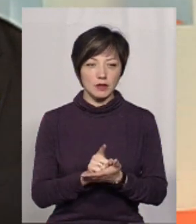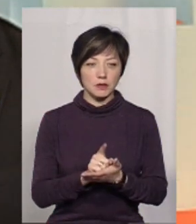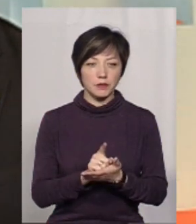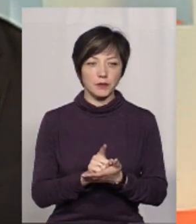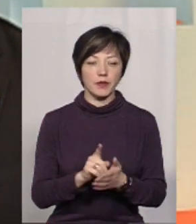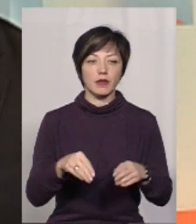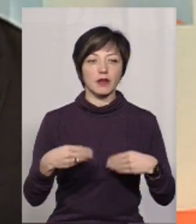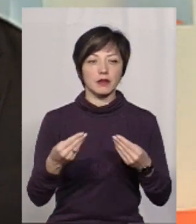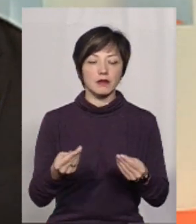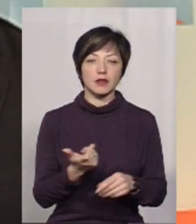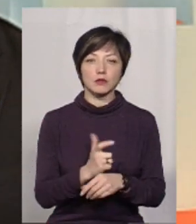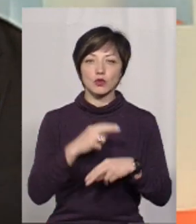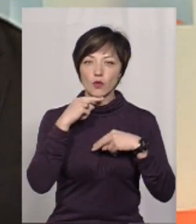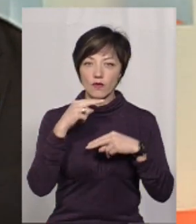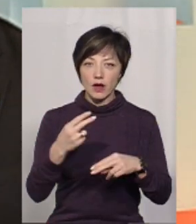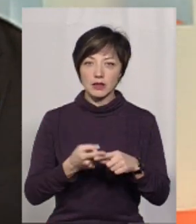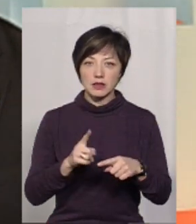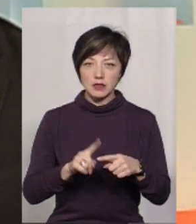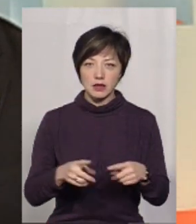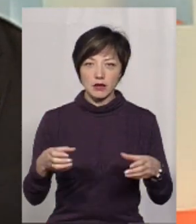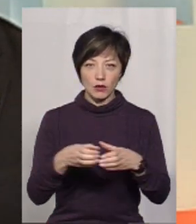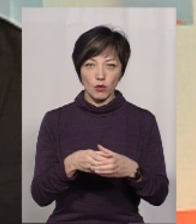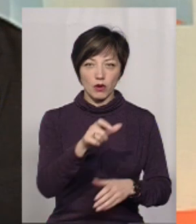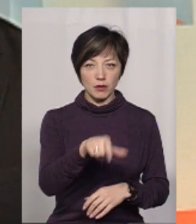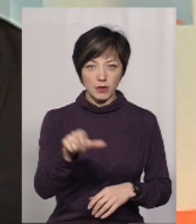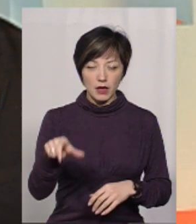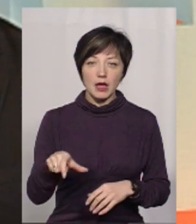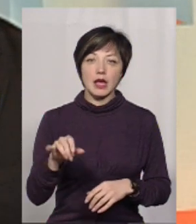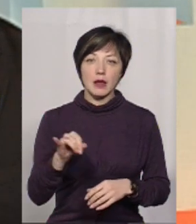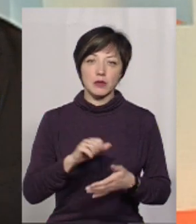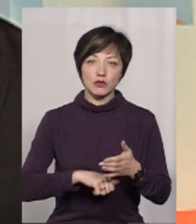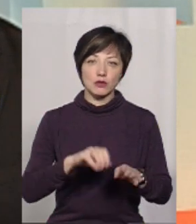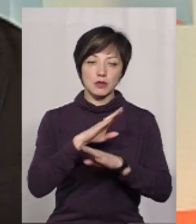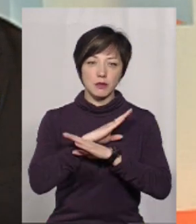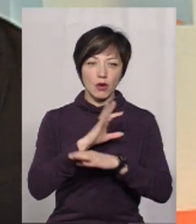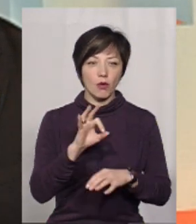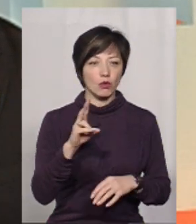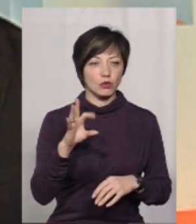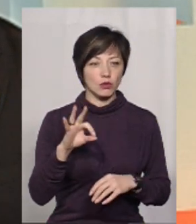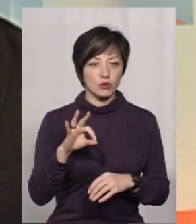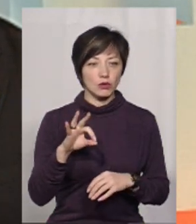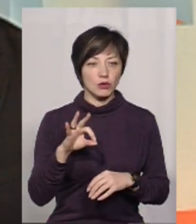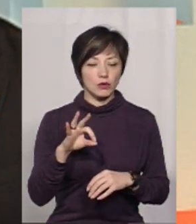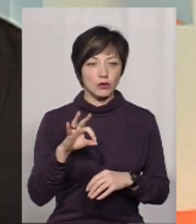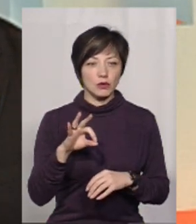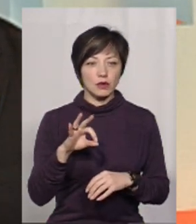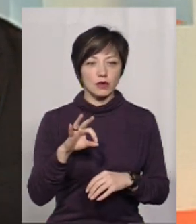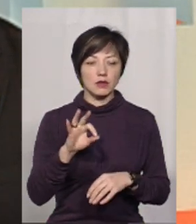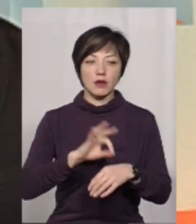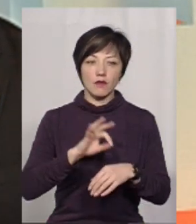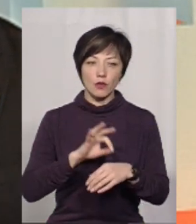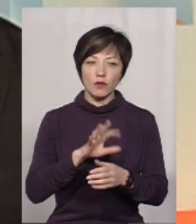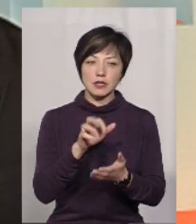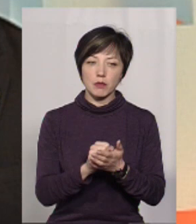надавати більше уваги даній патології. І за причинами смертності від онкологічного